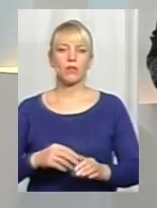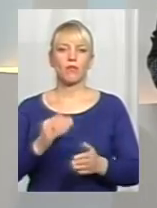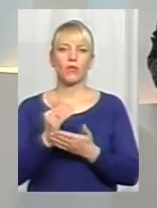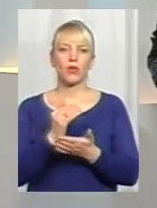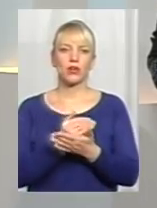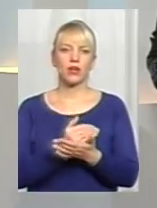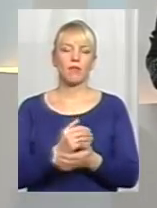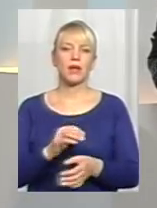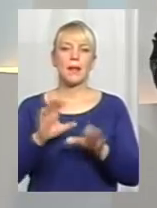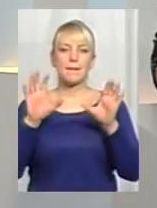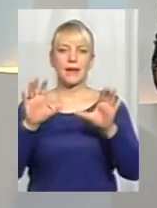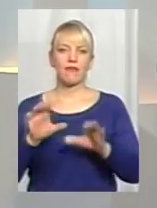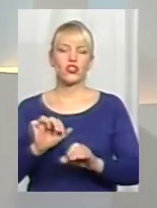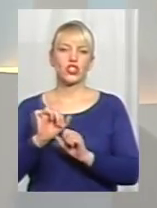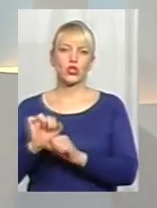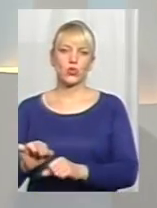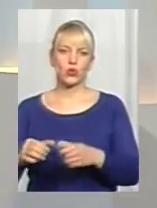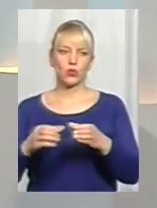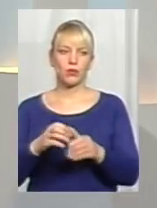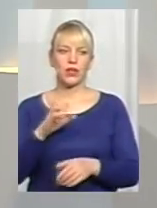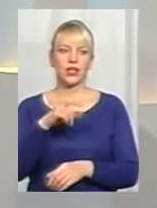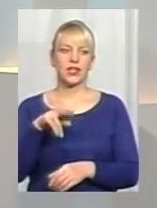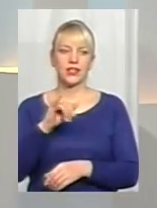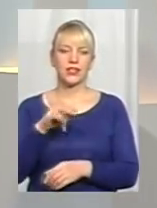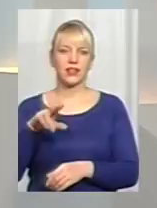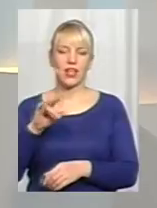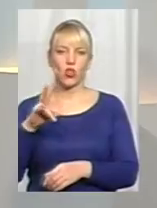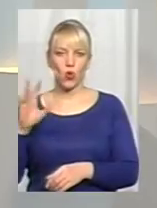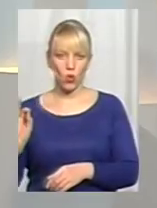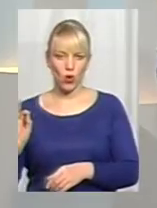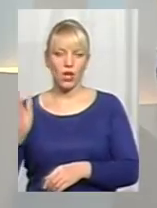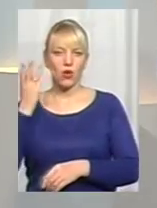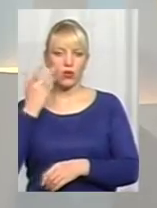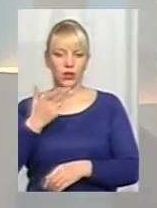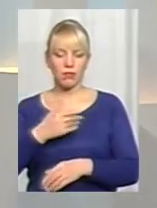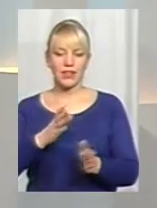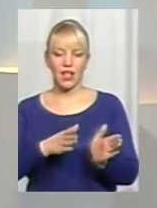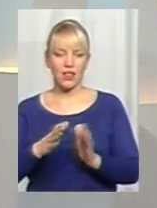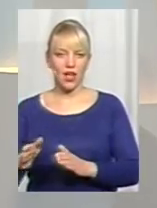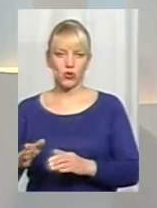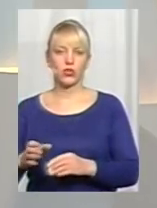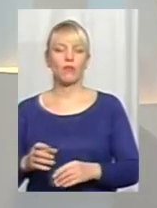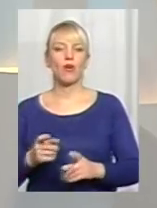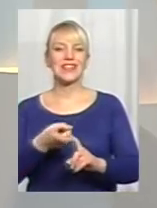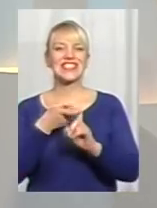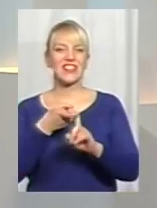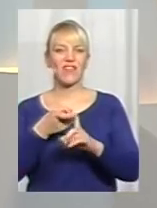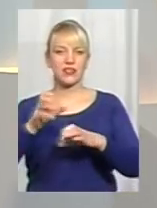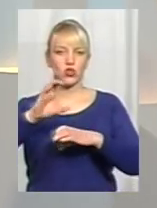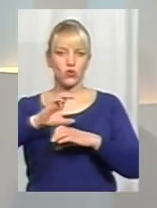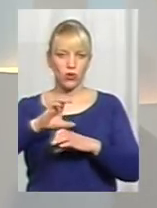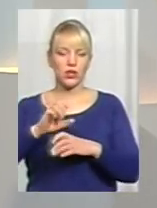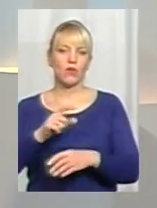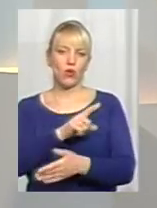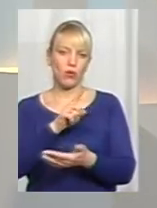Андрія Діденко. Ось, і коли вже ми налагнемо зв'язок, то ми обов'язково вийдемо в